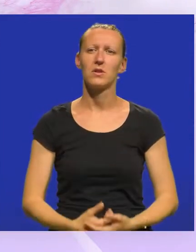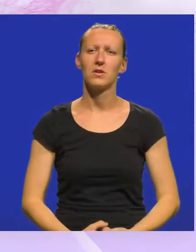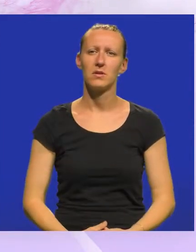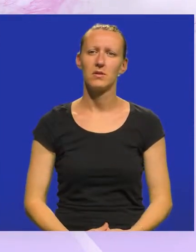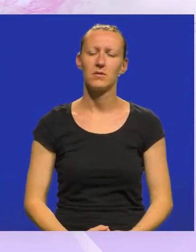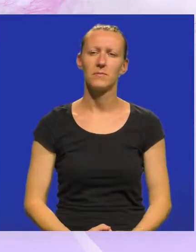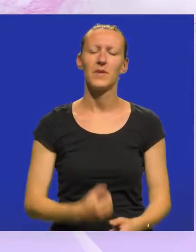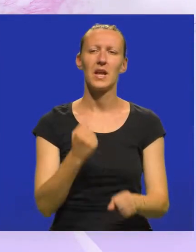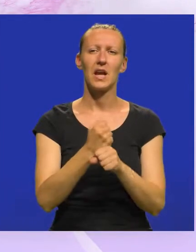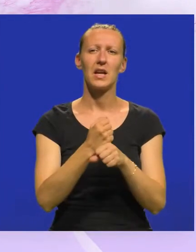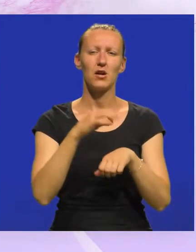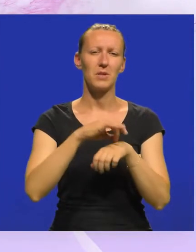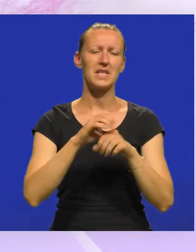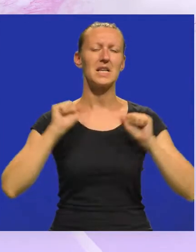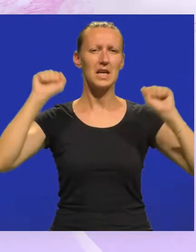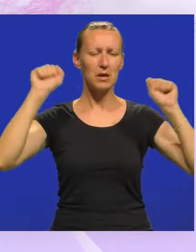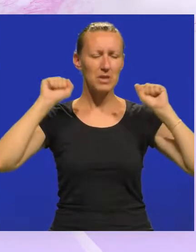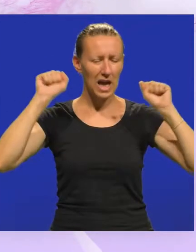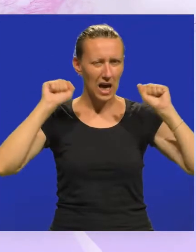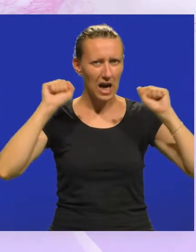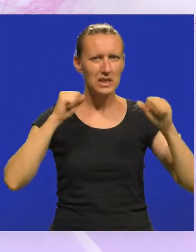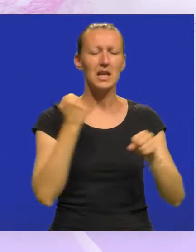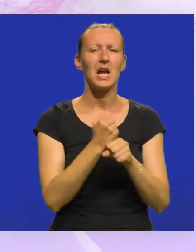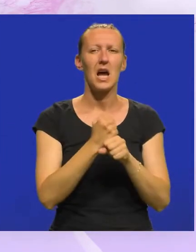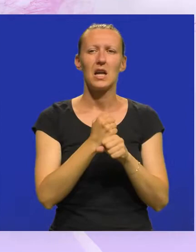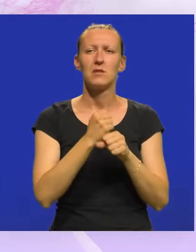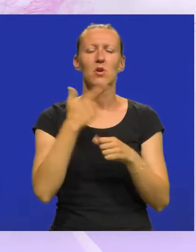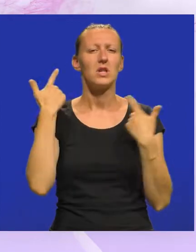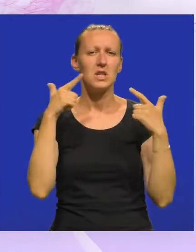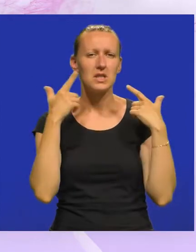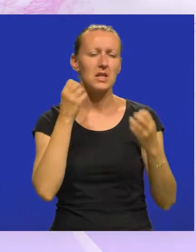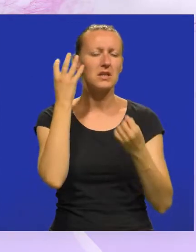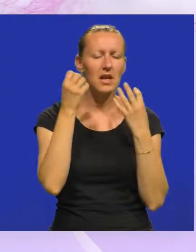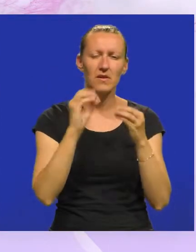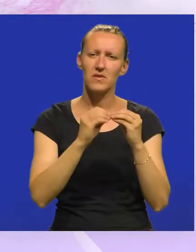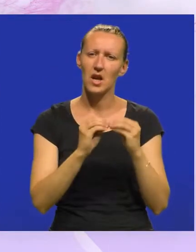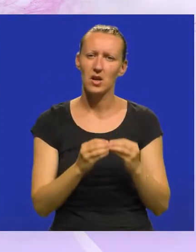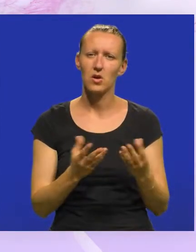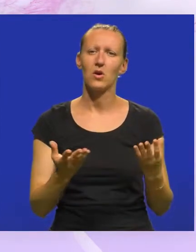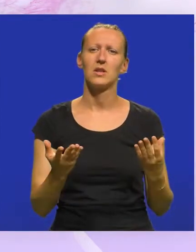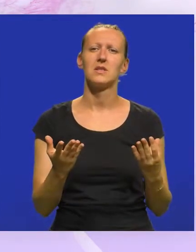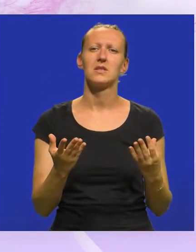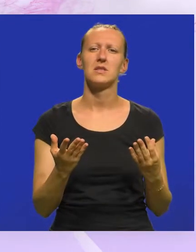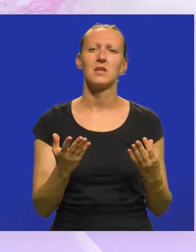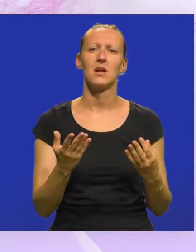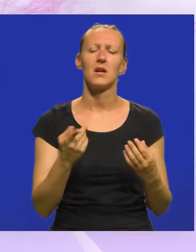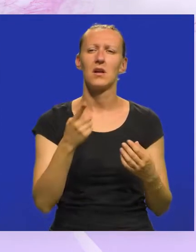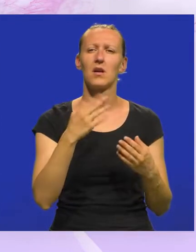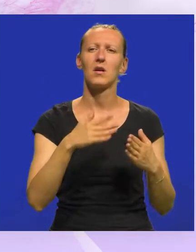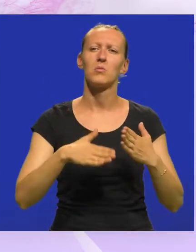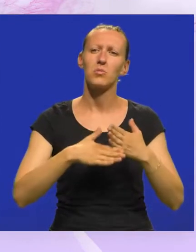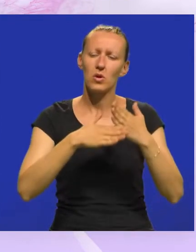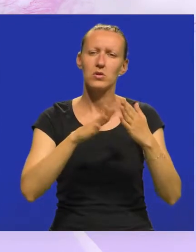Bavimo se medicinskom gimnastikom, bavimo se izletima, kreativnim radionicama, uglavnom